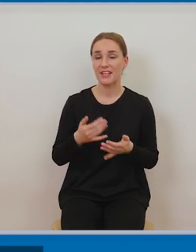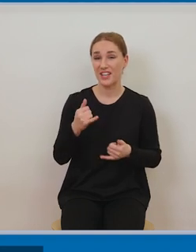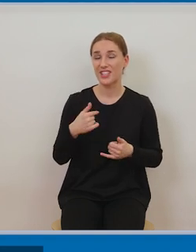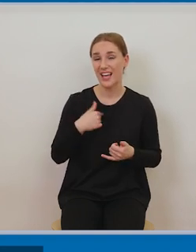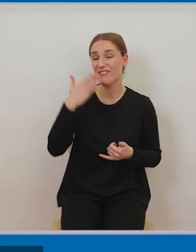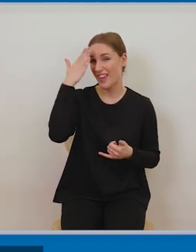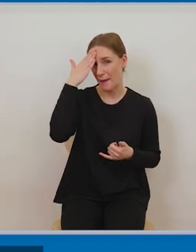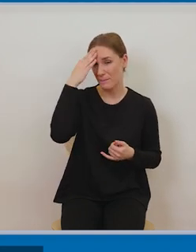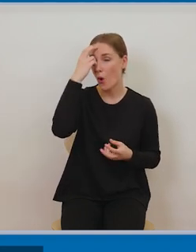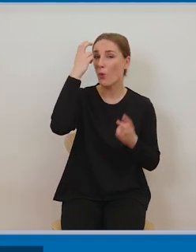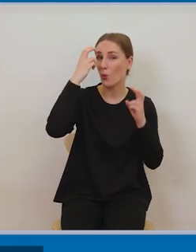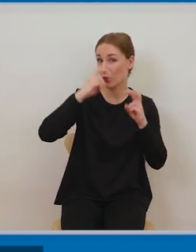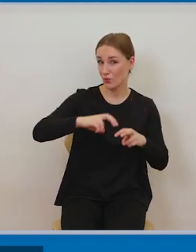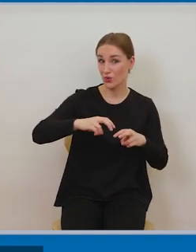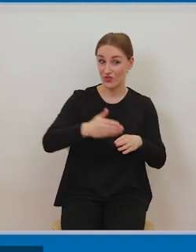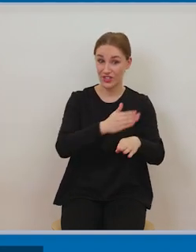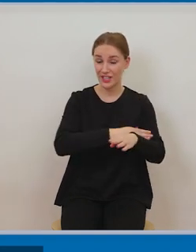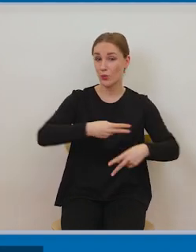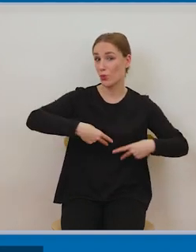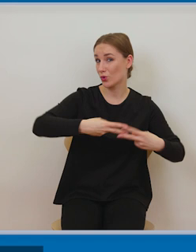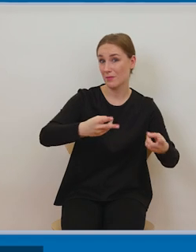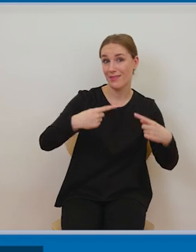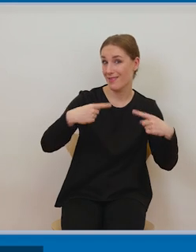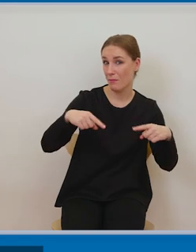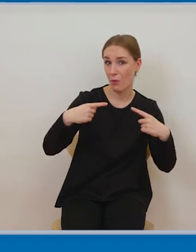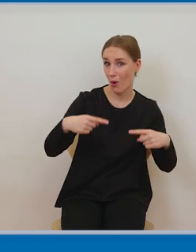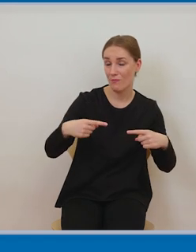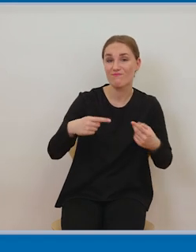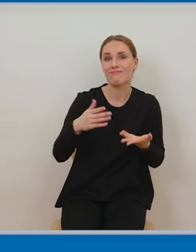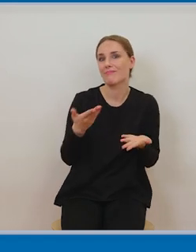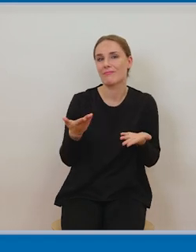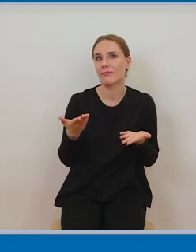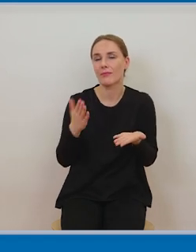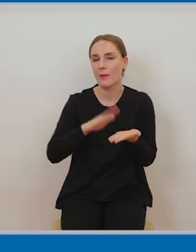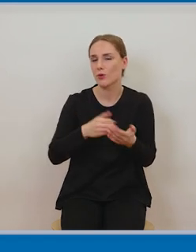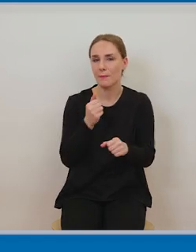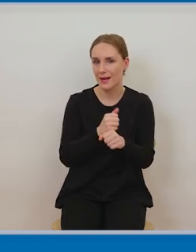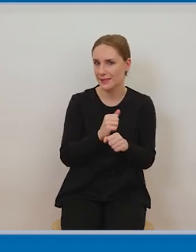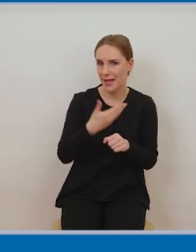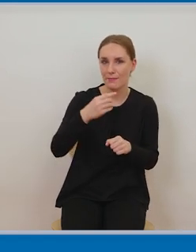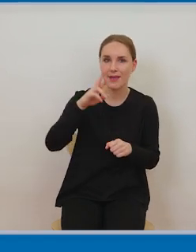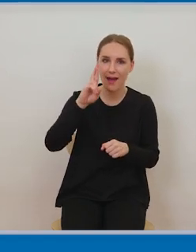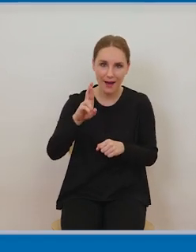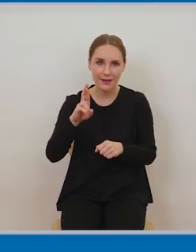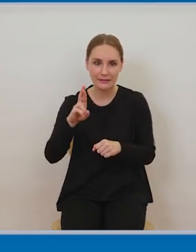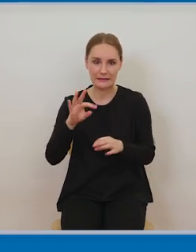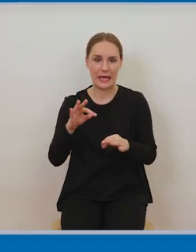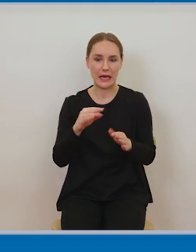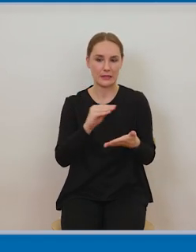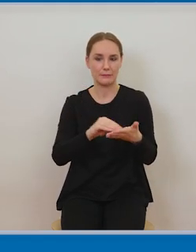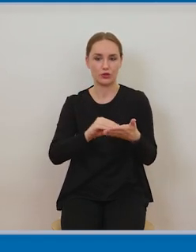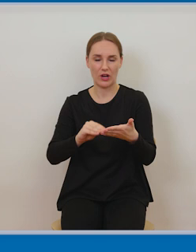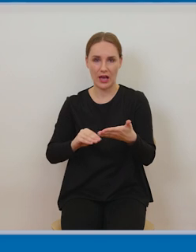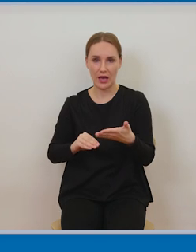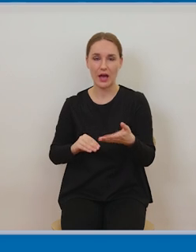pamiętać, że wtedy nie mamy spełnionego warunku rozpowszechnienia utworu, a zatem nie otwierają nam się możliwości korzystania z tego utworu w